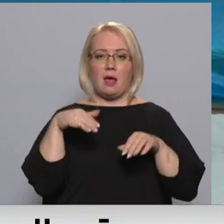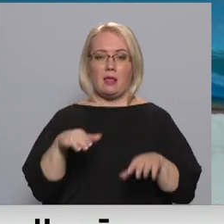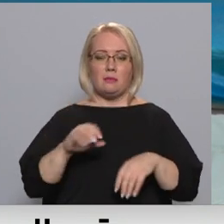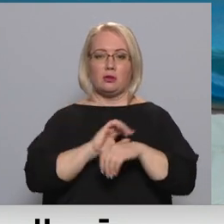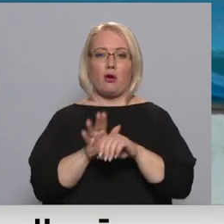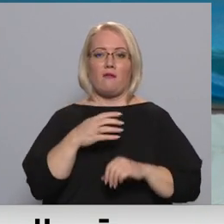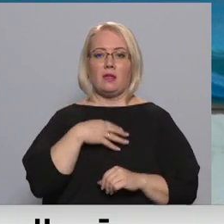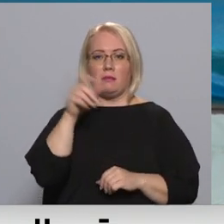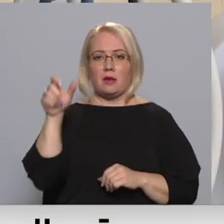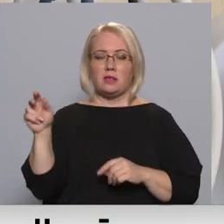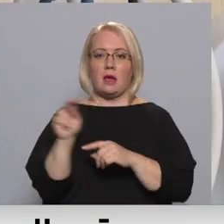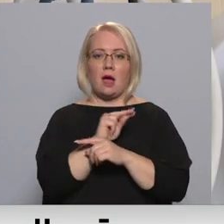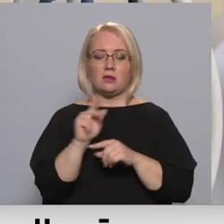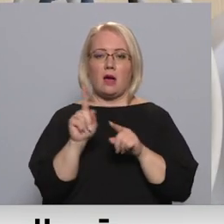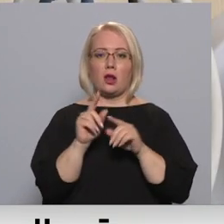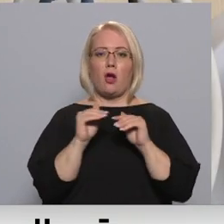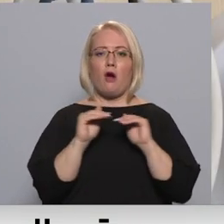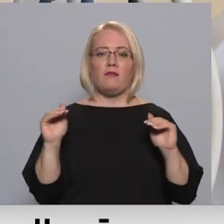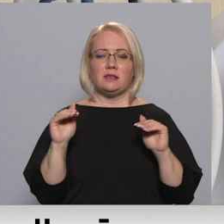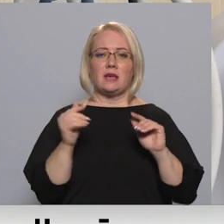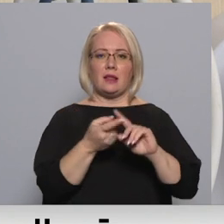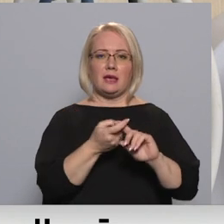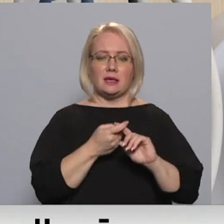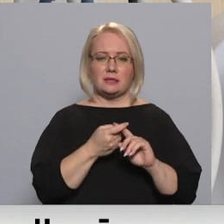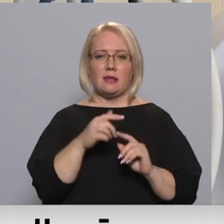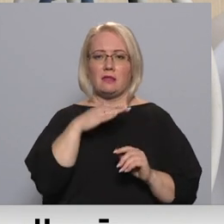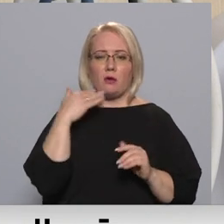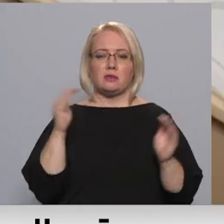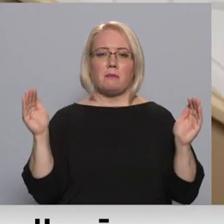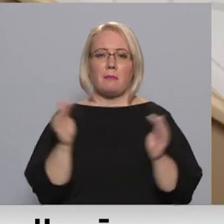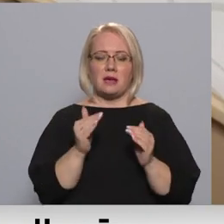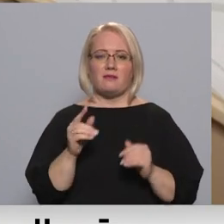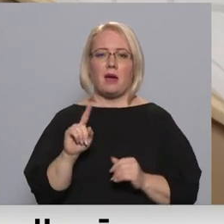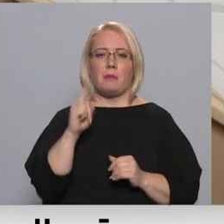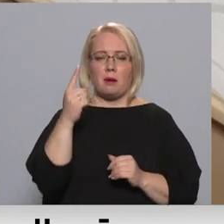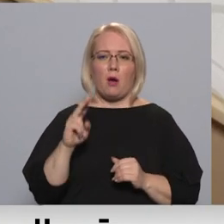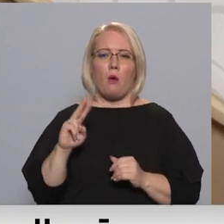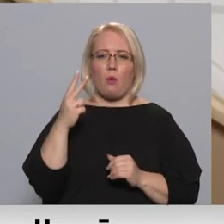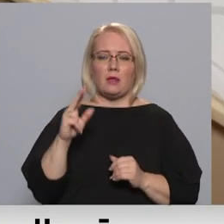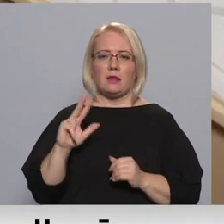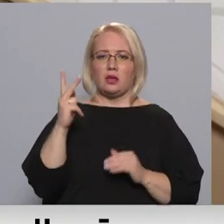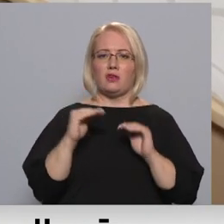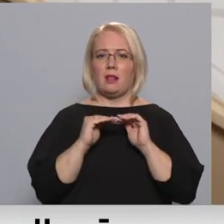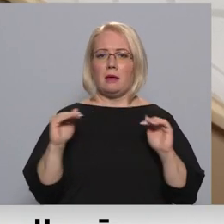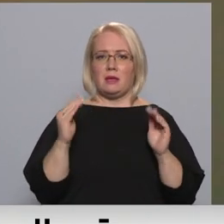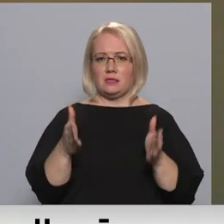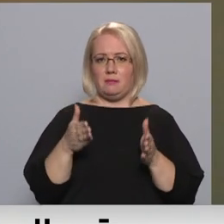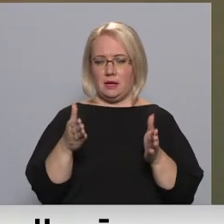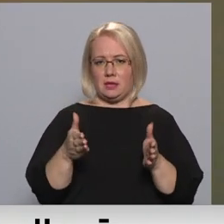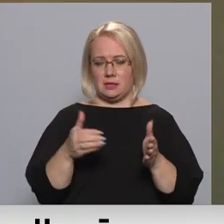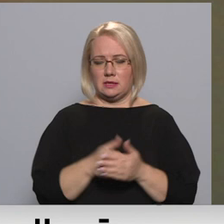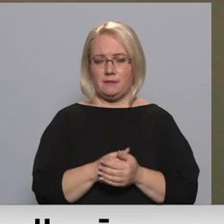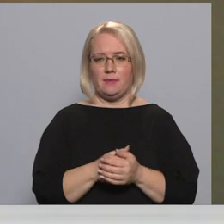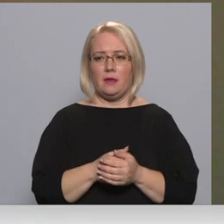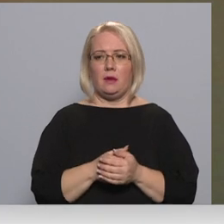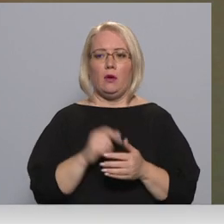pacientu ārstēšanā arī oficiāli iesaistīt vairākas mazās, ja pirmā, otrā un trešā līmeņa slimnīcas. Un